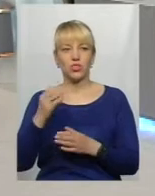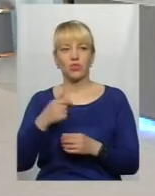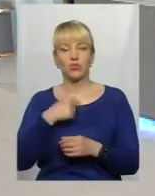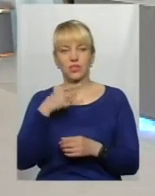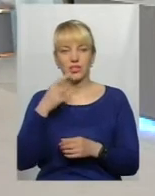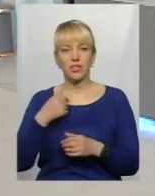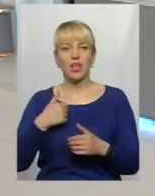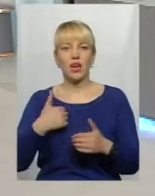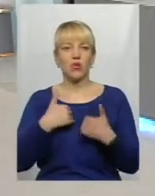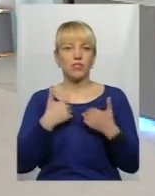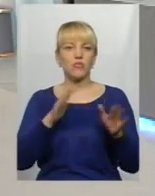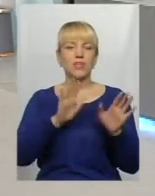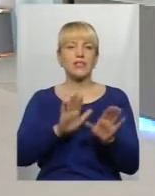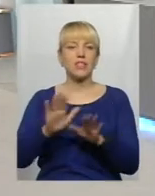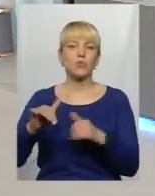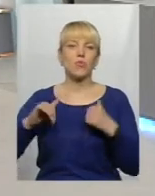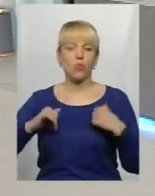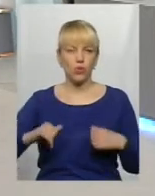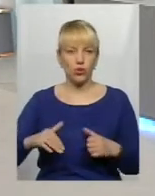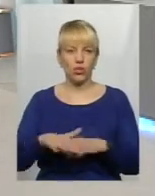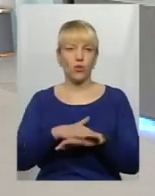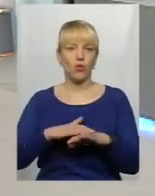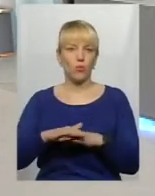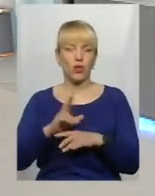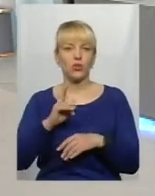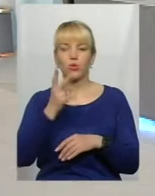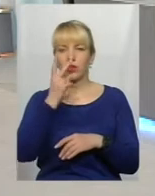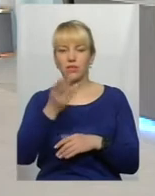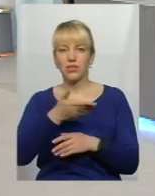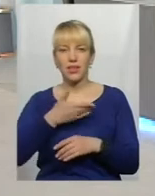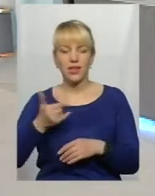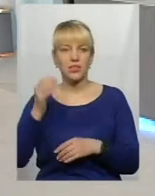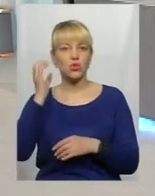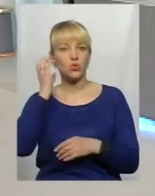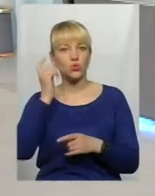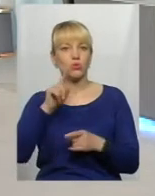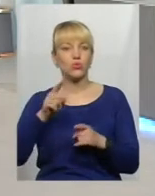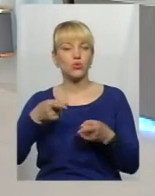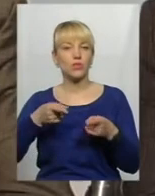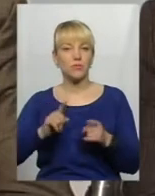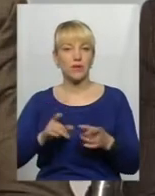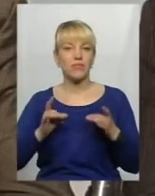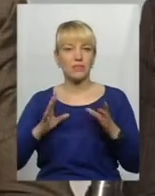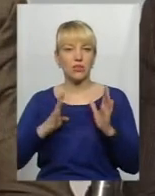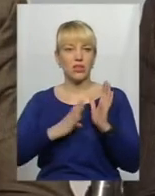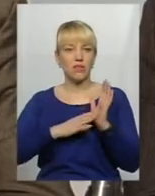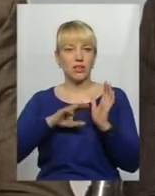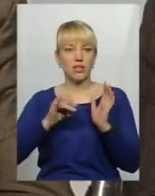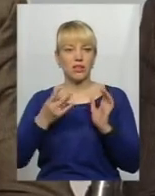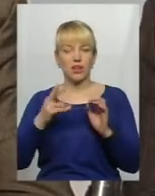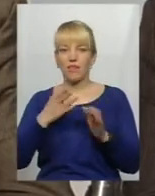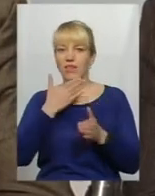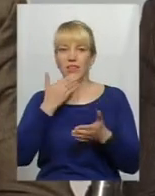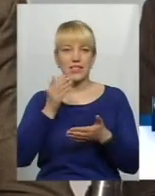заспокоїти громадськість, яка нас дивиться, слухає. Тому що, насправді, свято 9 травня не